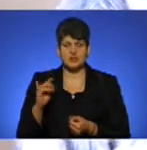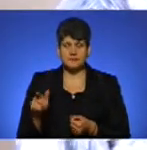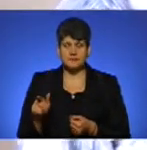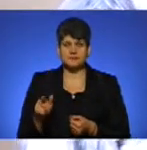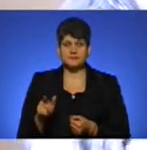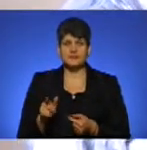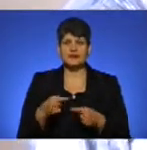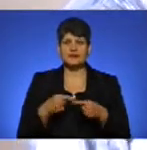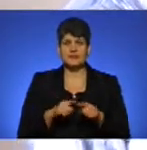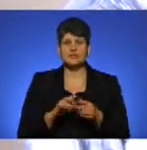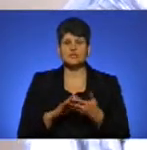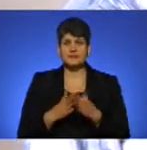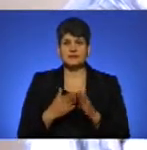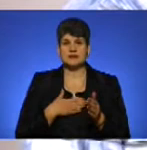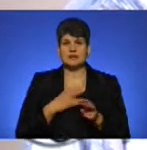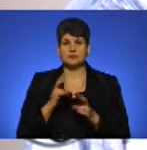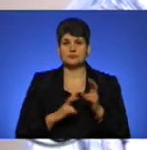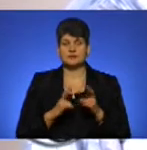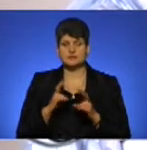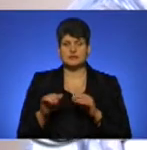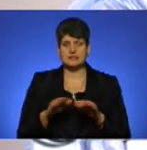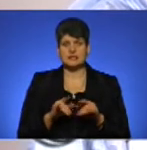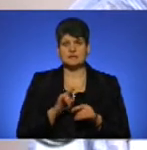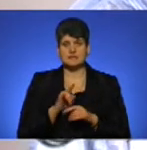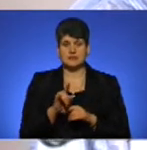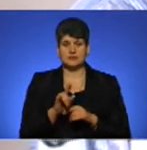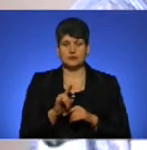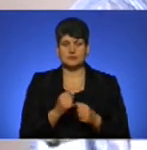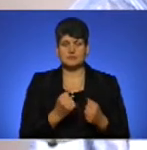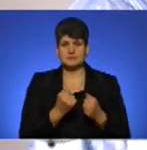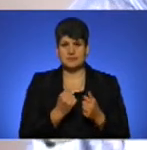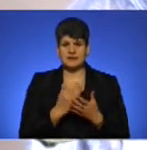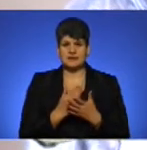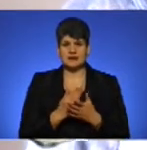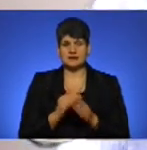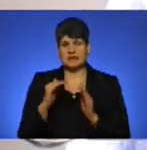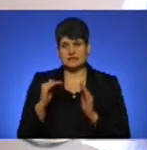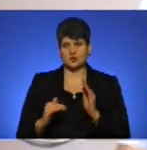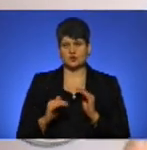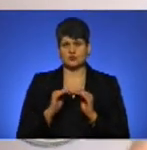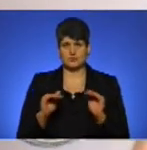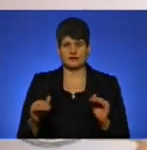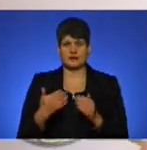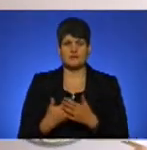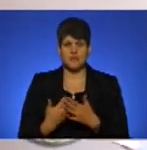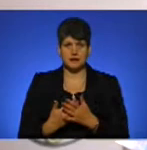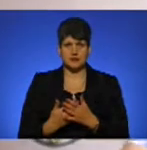зараз нашого підприємства в заходах авіаційної безпеки, я вам скажу, що він знаходиться на дуже низькому рівні. Наприклад,